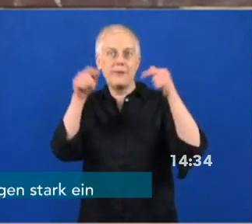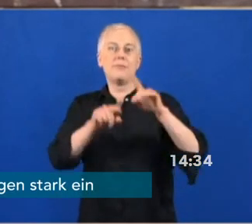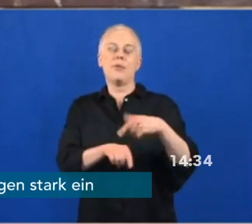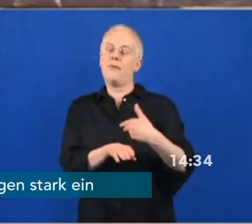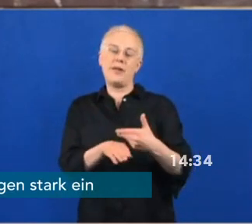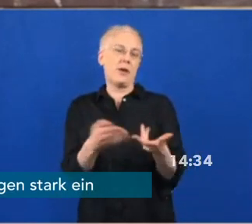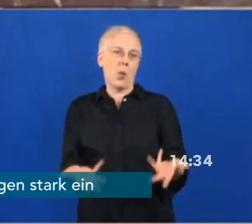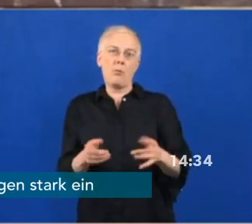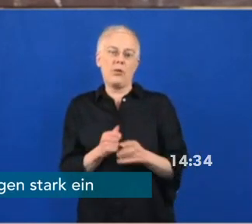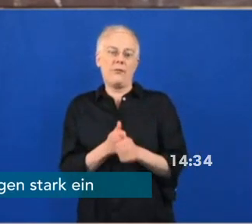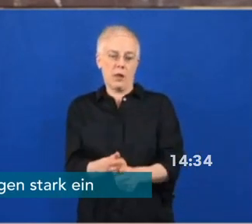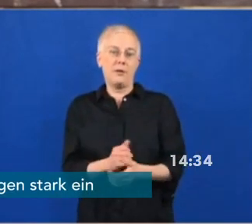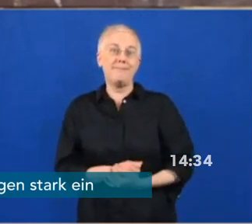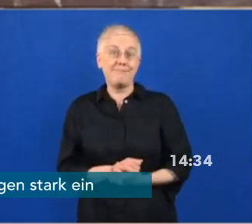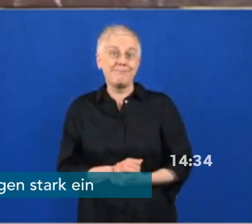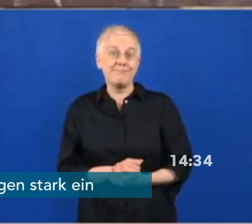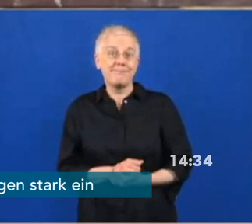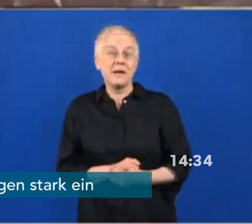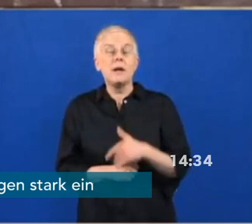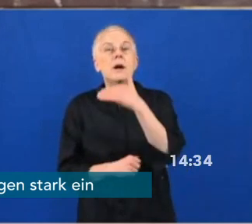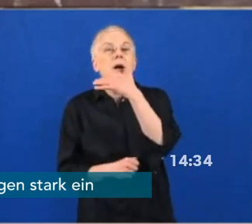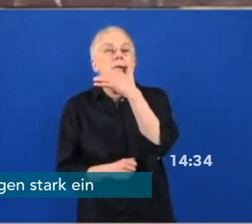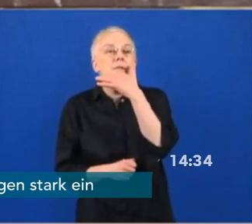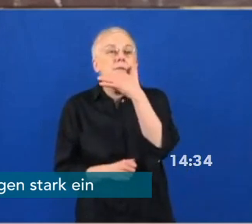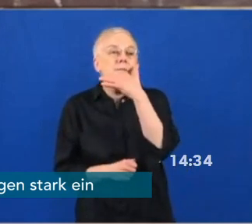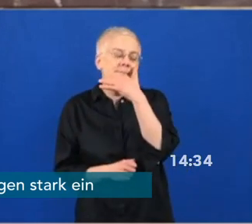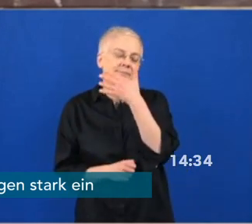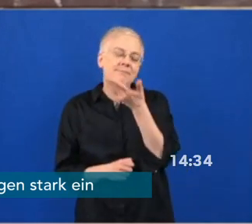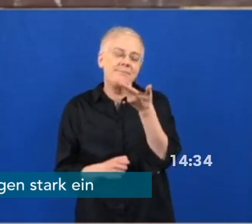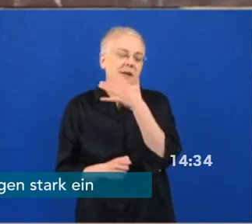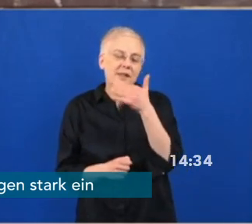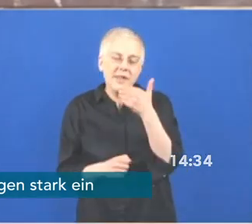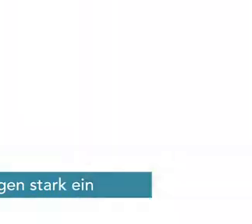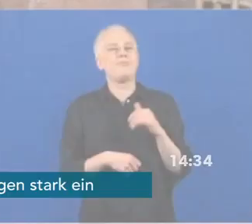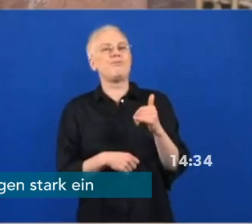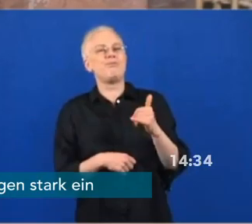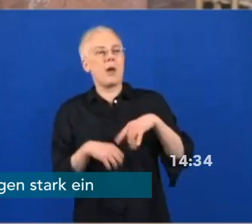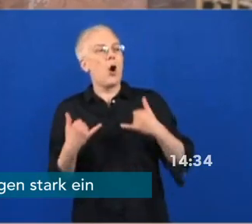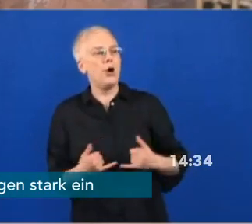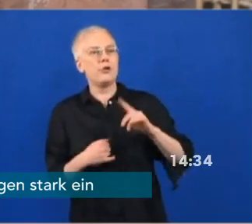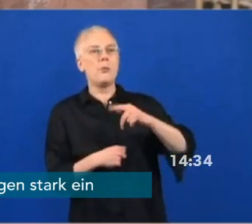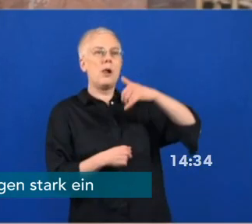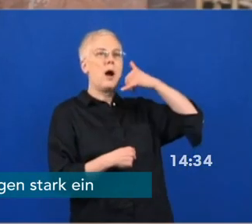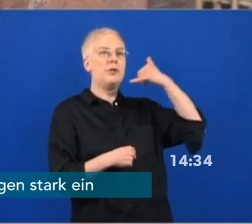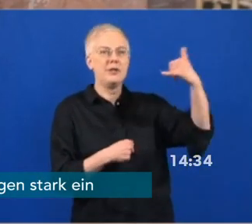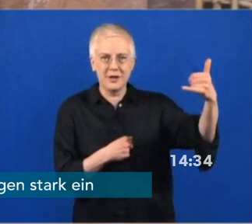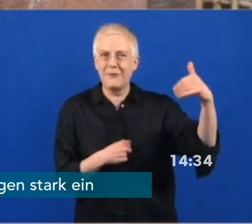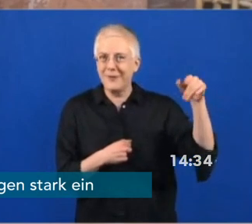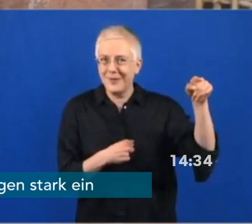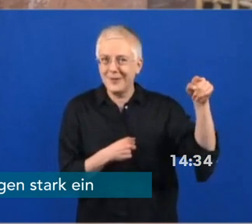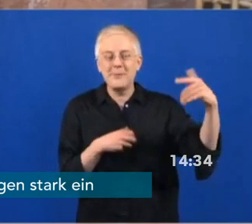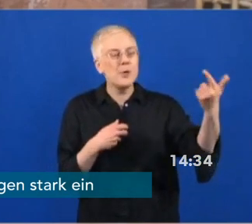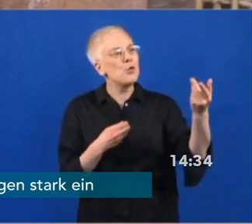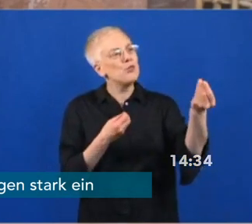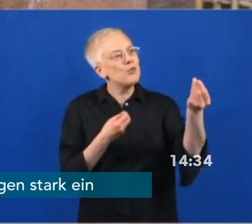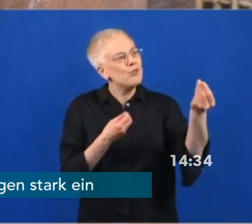dies gerade über dieses Osterfest dann auch so geschieht. Wir sind uns einig, insoweit, als es nicht